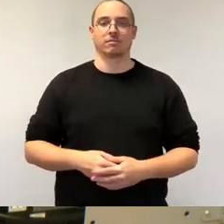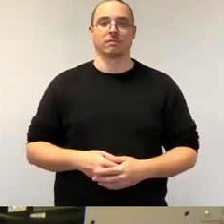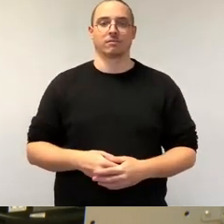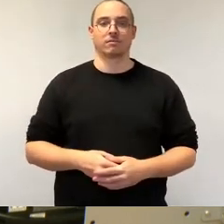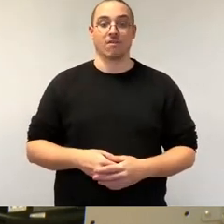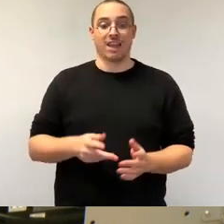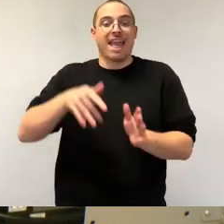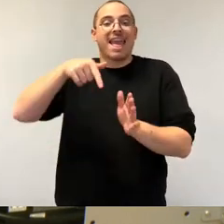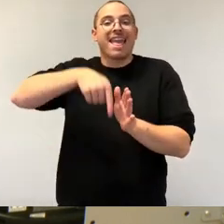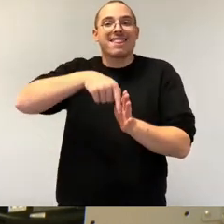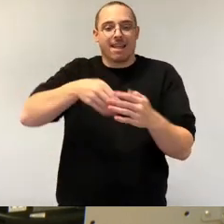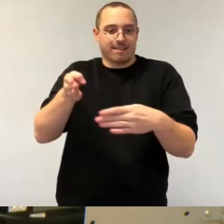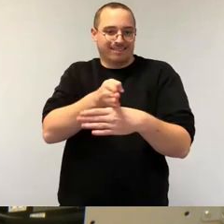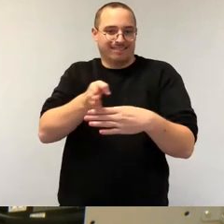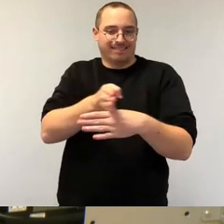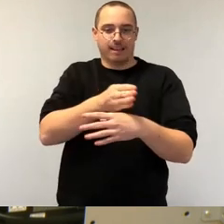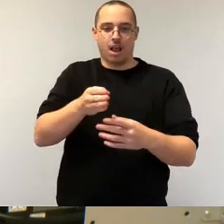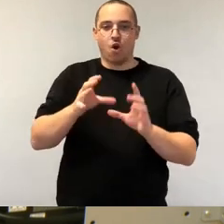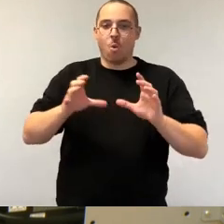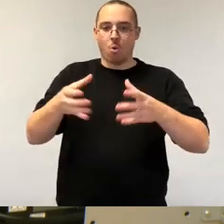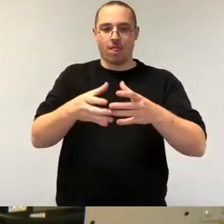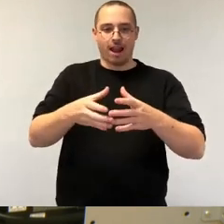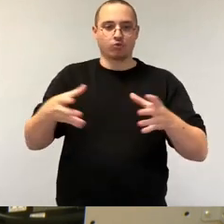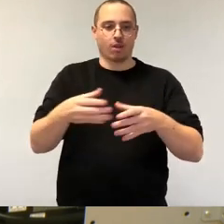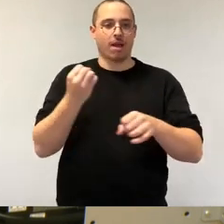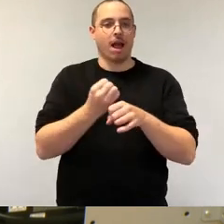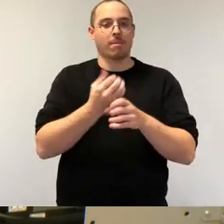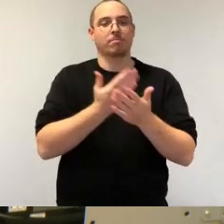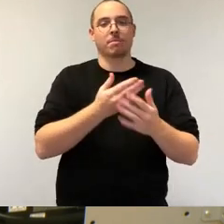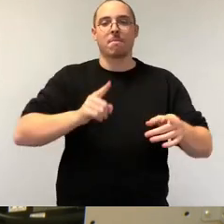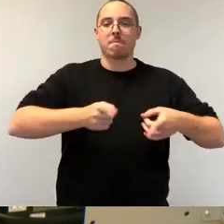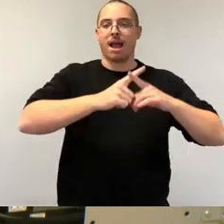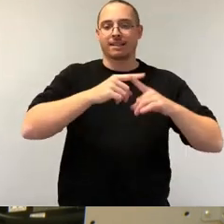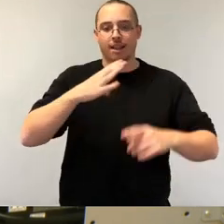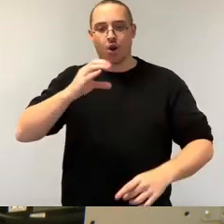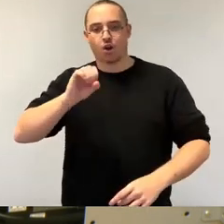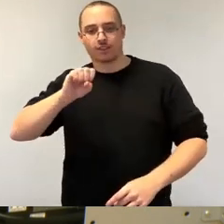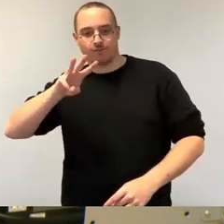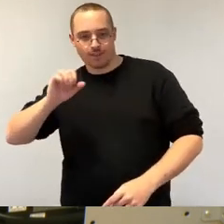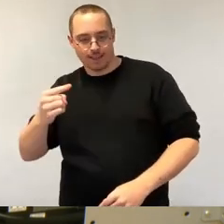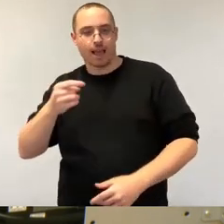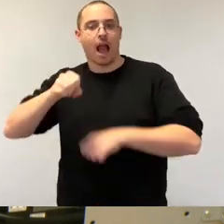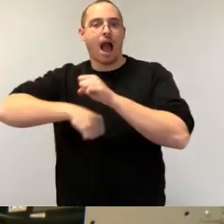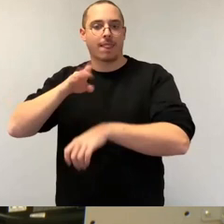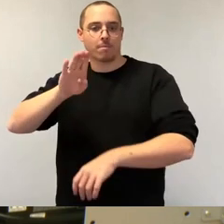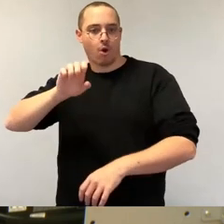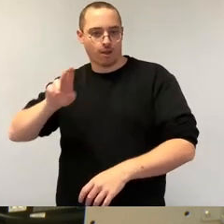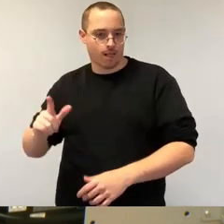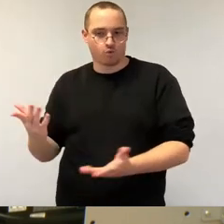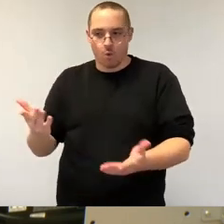Zusammenarbeit gerade mit Meißen, Koswig und Radebeul? Wie stellt die Verwaltung sicher, dass wir das nötige Geld für die